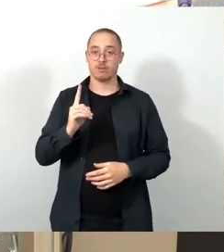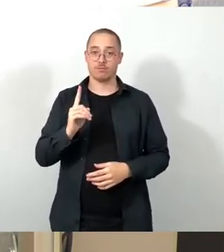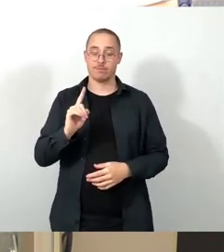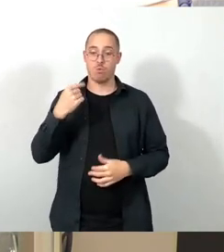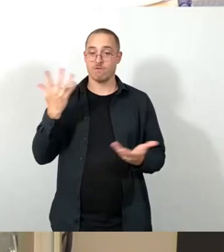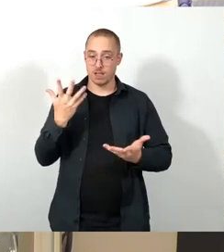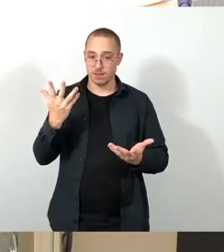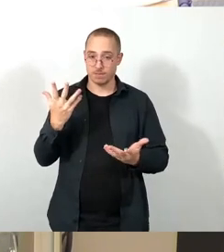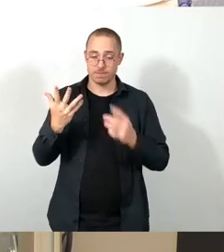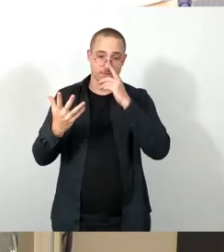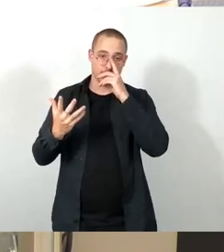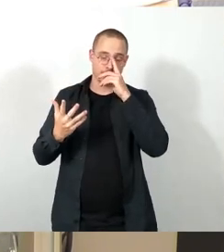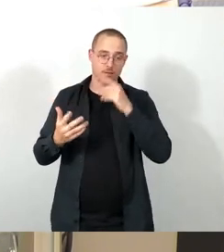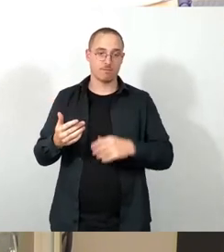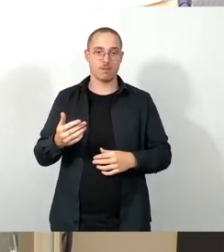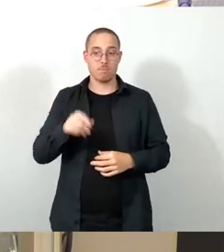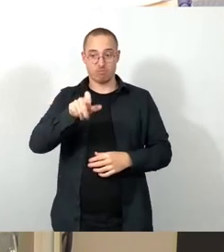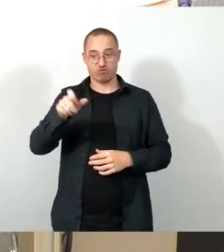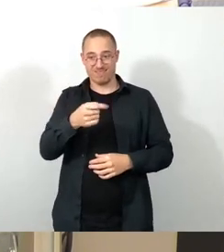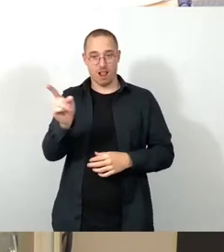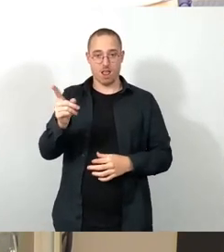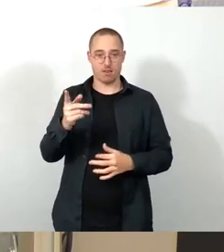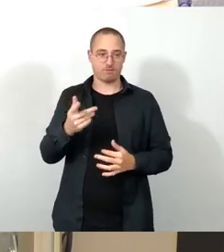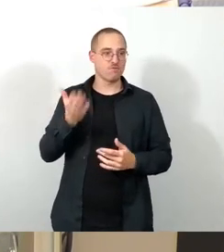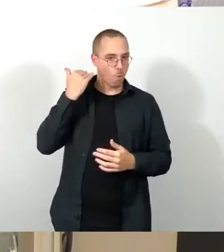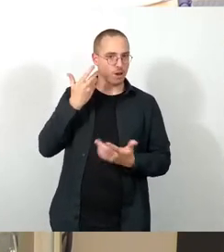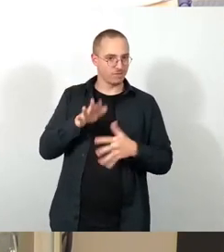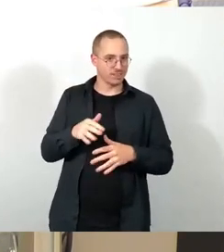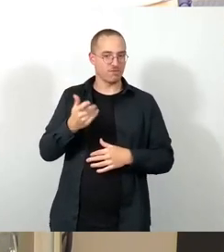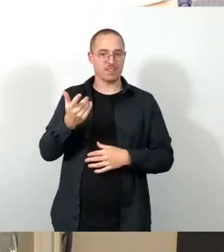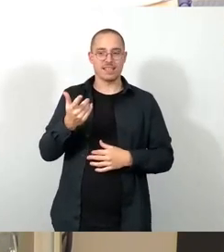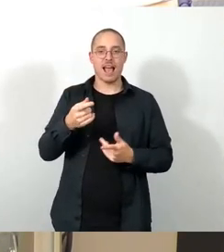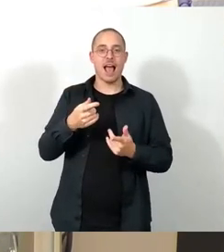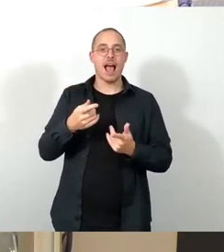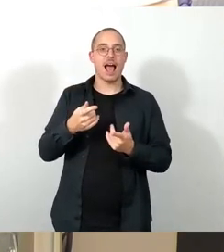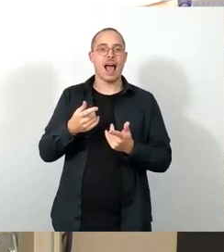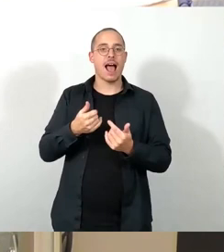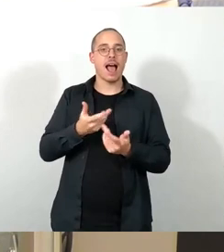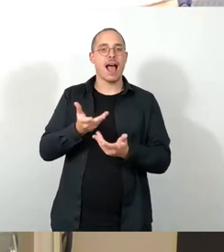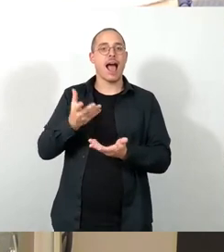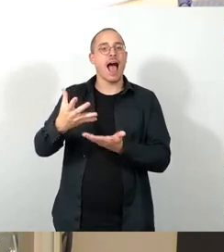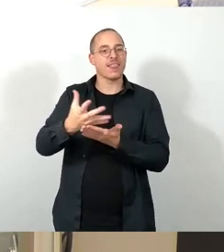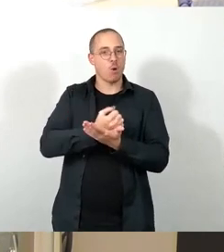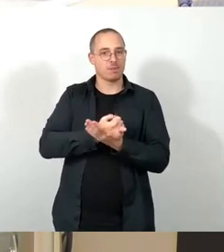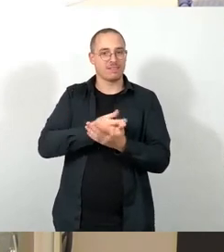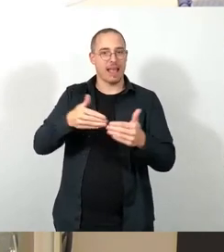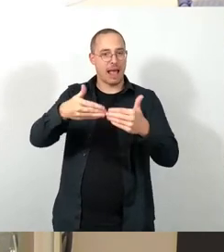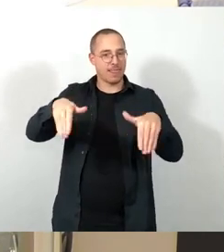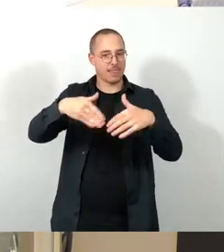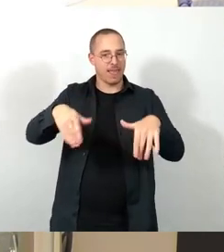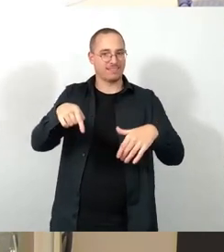Menschen, die unter der früher definierten Einkommensgrenze liegen, heute auch noch eine Anricht auf den Dresden Pass oder eine